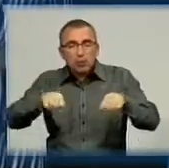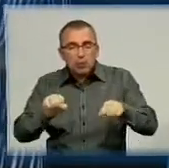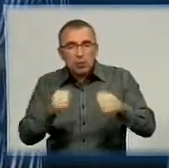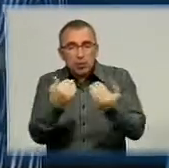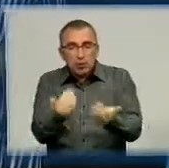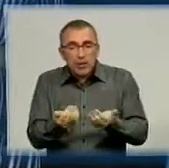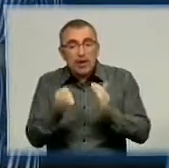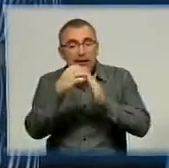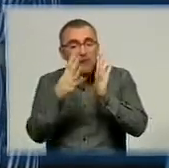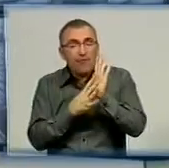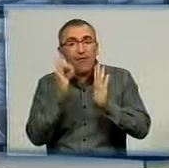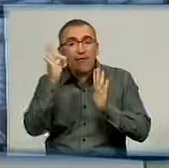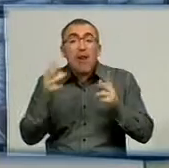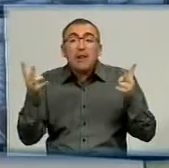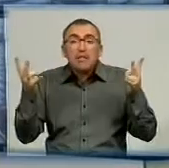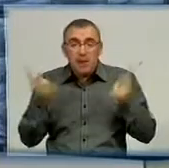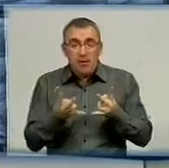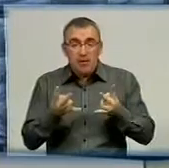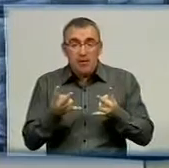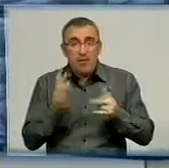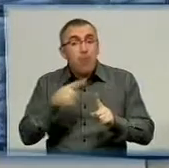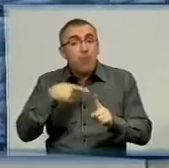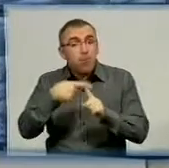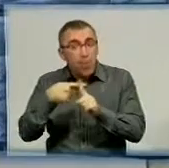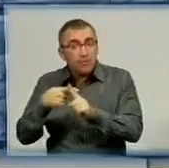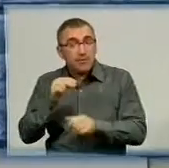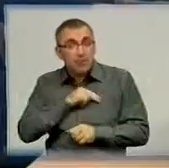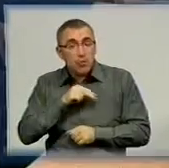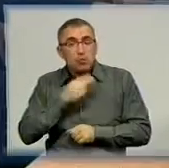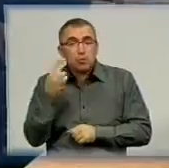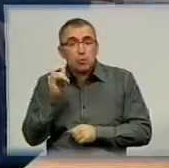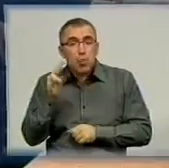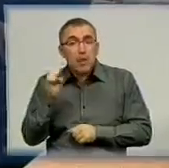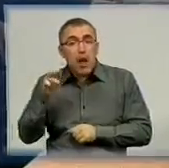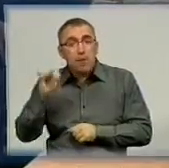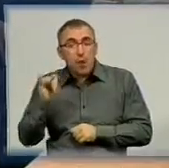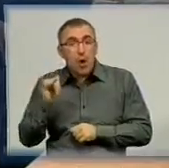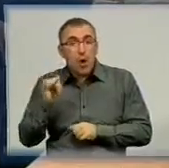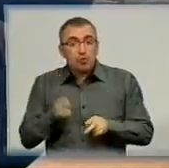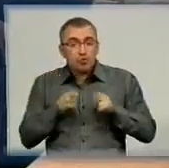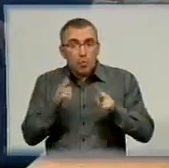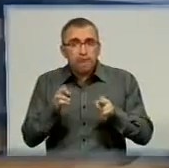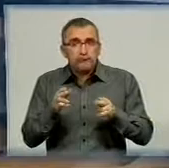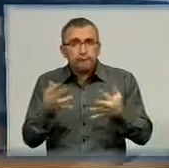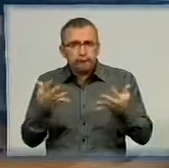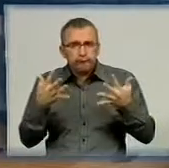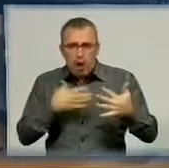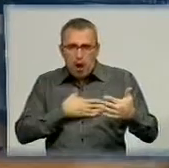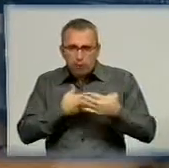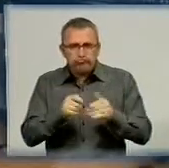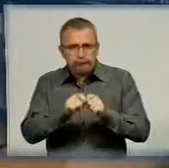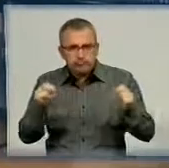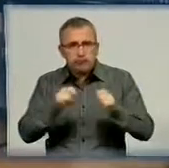19% від необхідного. Із позитиву робота центру «Цунамі». Завдяки ньому злочини стали розкривати активніше. Їх